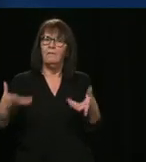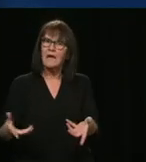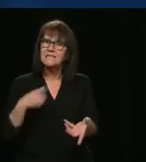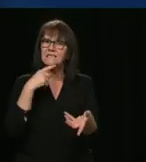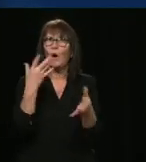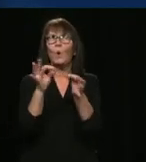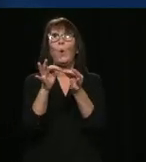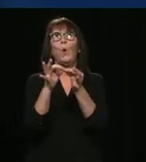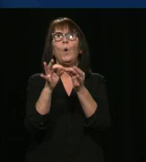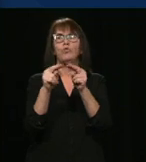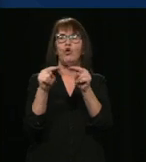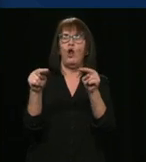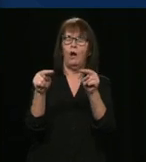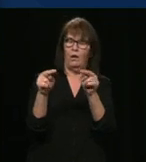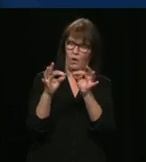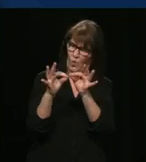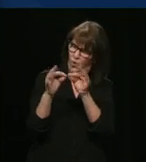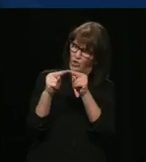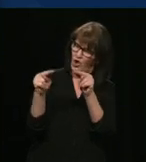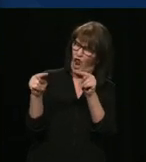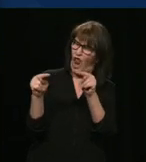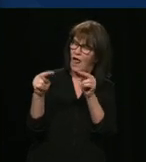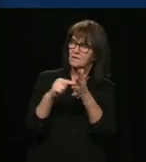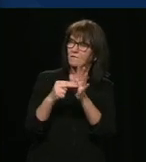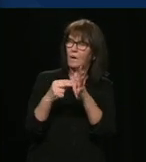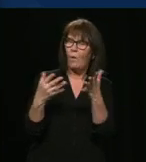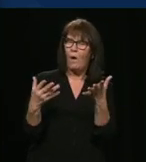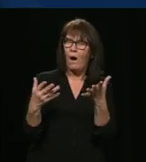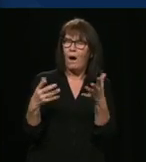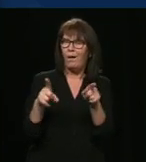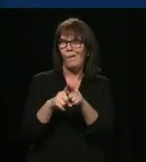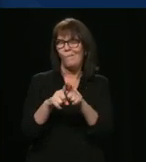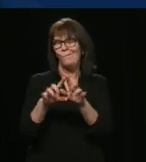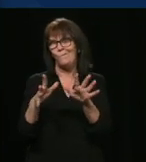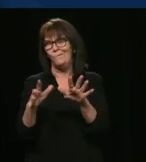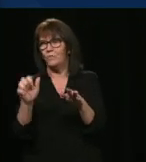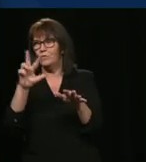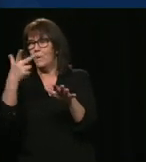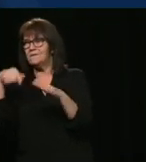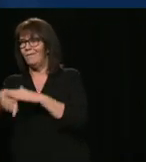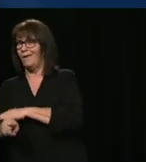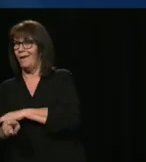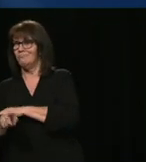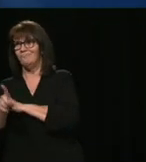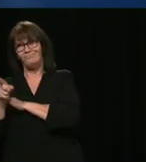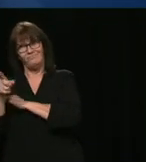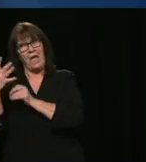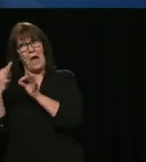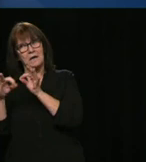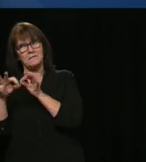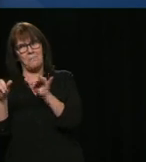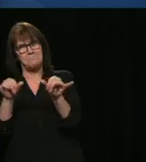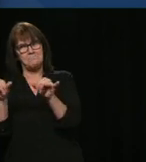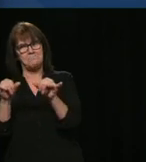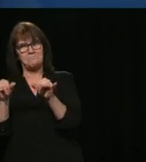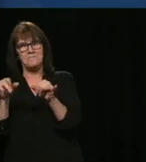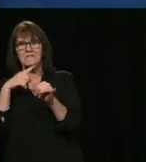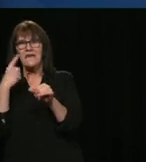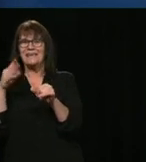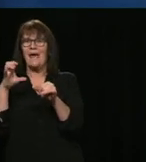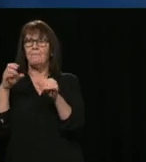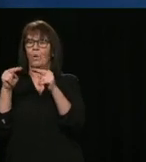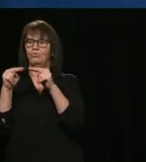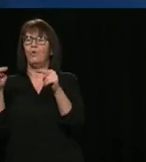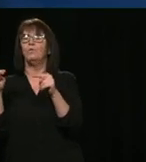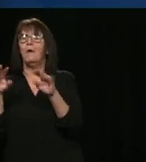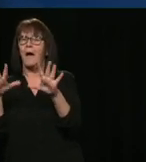un stade à coût nul, je trouve que ça sonne comme un troisième lien carboneute. Ce n pas sérieux. J'aimerais que le premier ministre soit clair et qu dise si oui